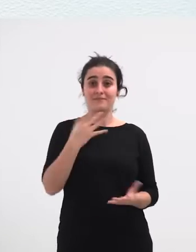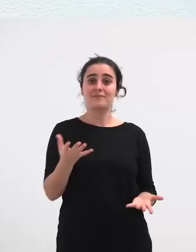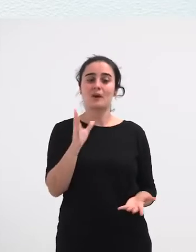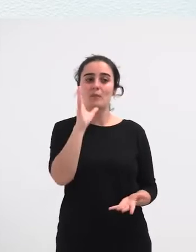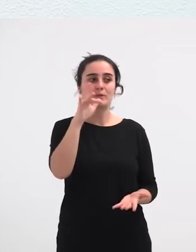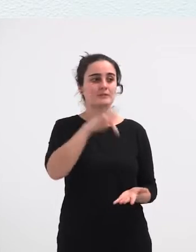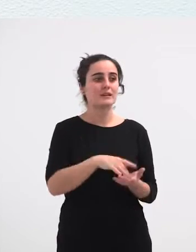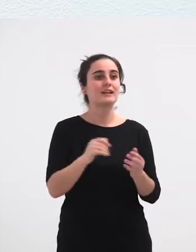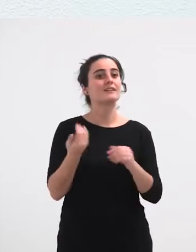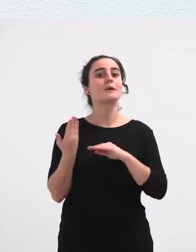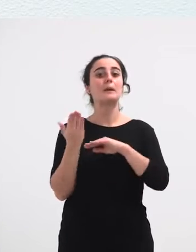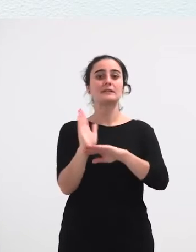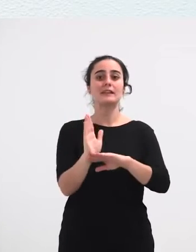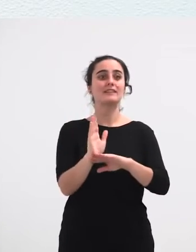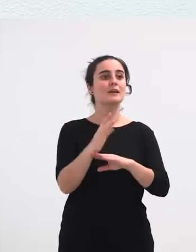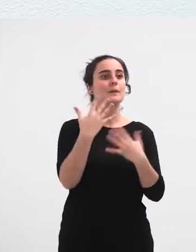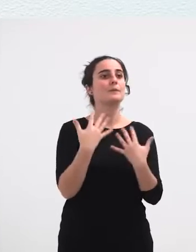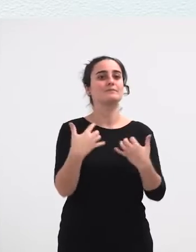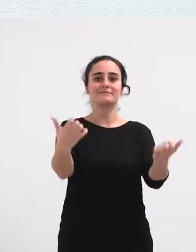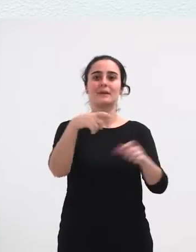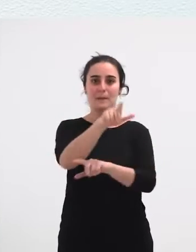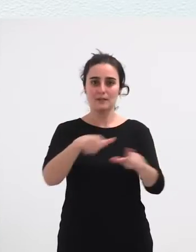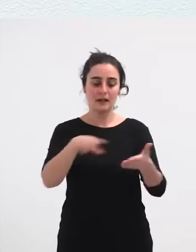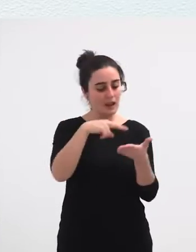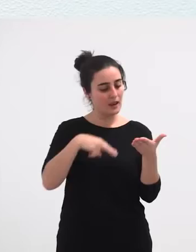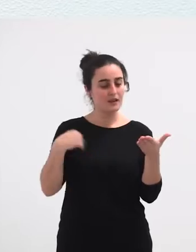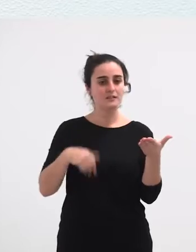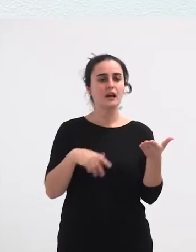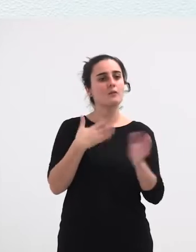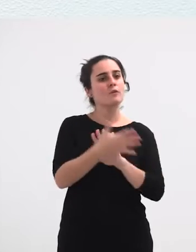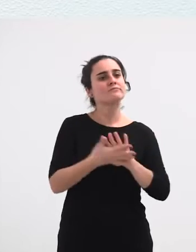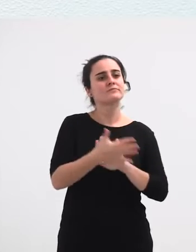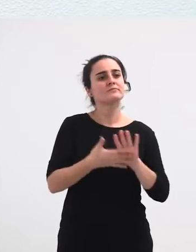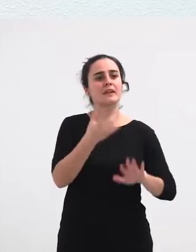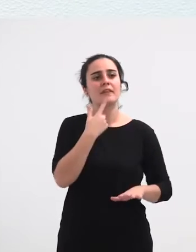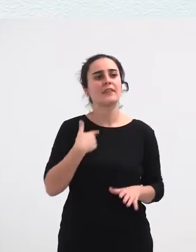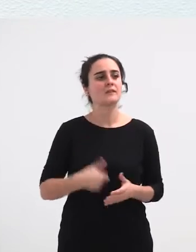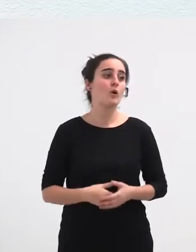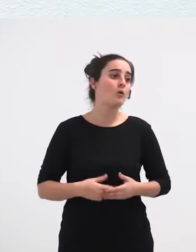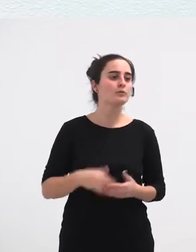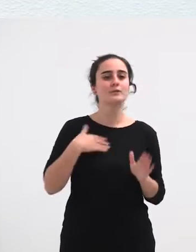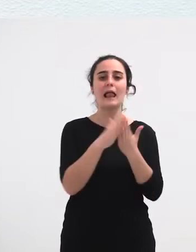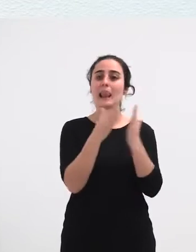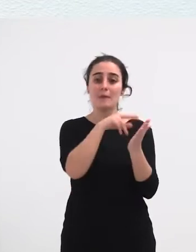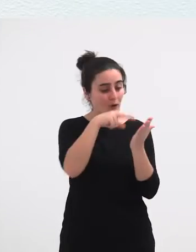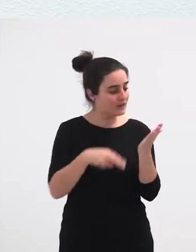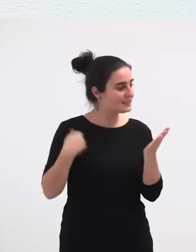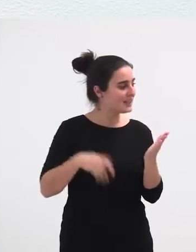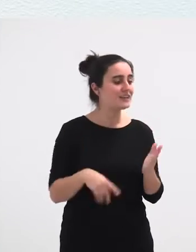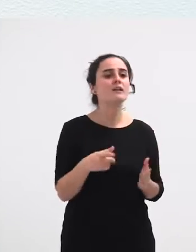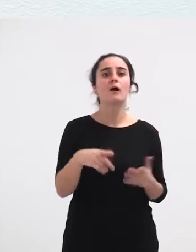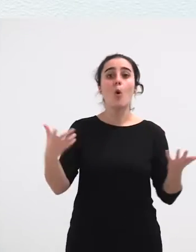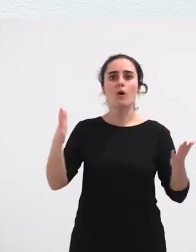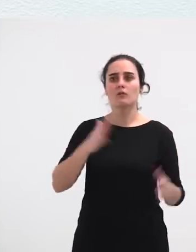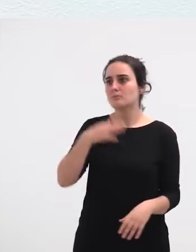Orkezpene Jendea Irakurleekin Kontrastatu Ala Alakok Esan digutela Ba Irakurlea Dailurua Eta Izue Ba